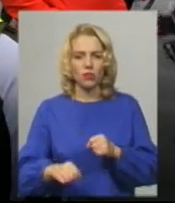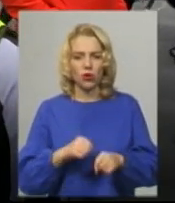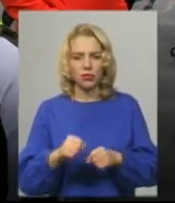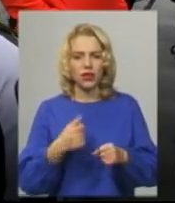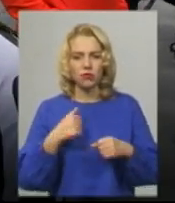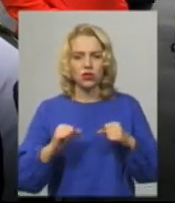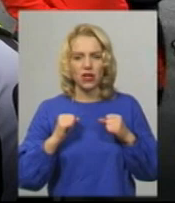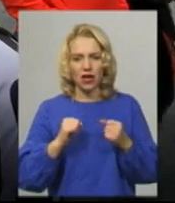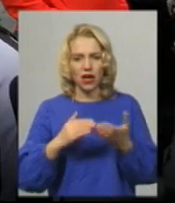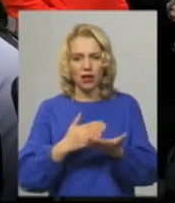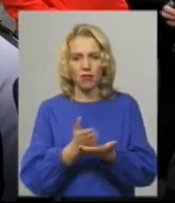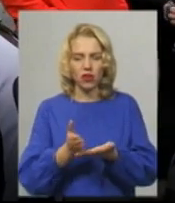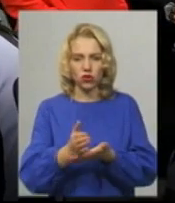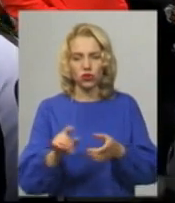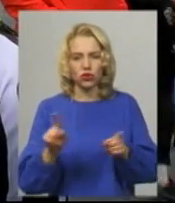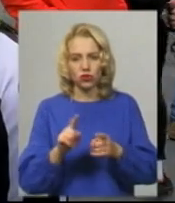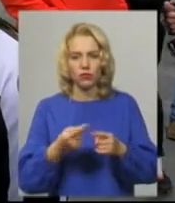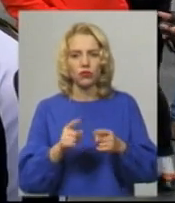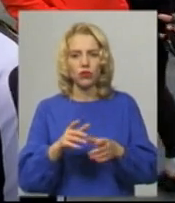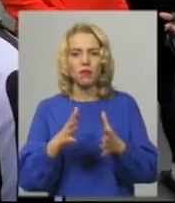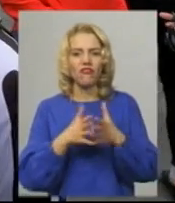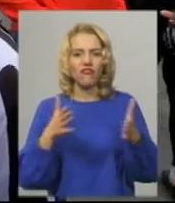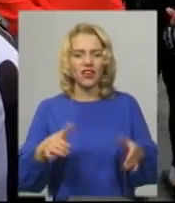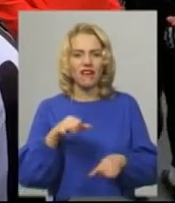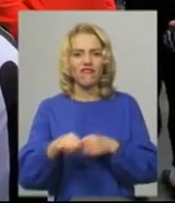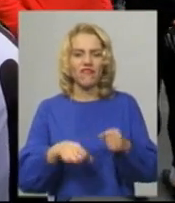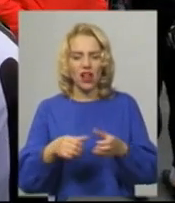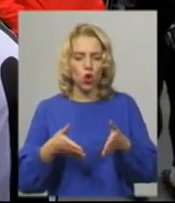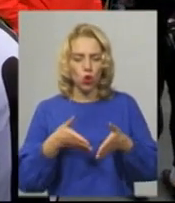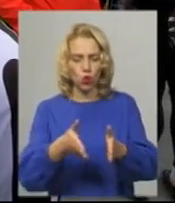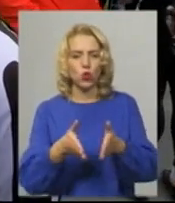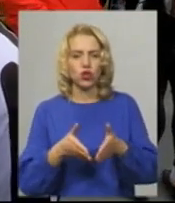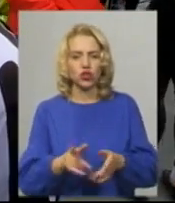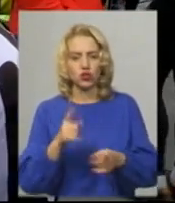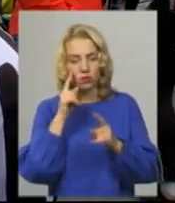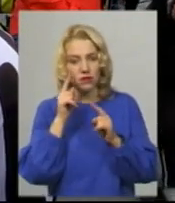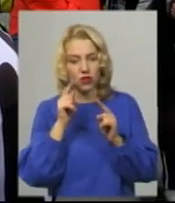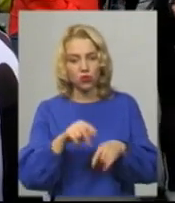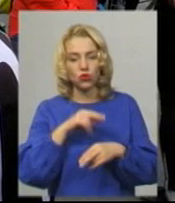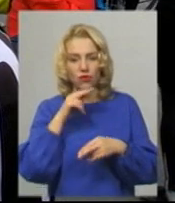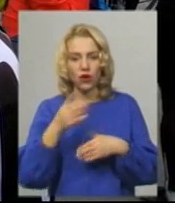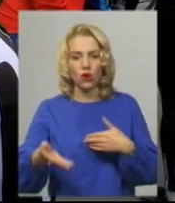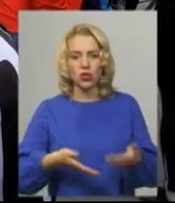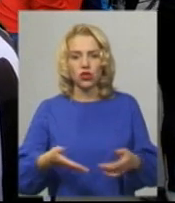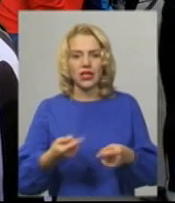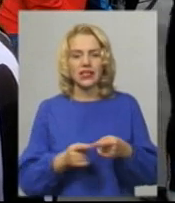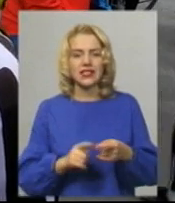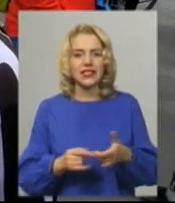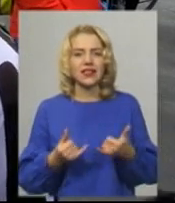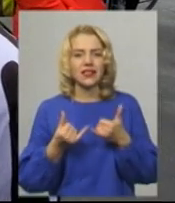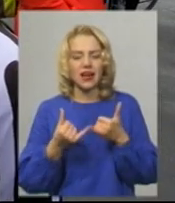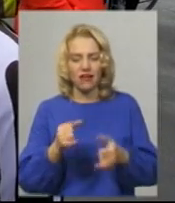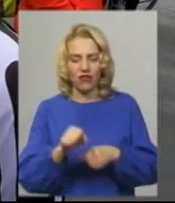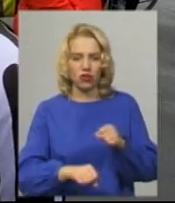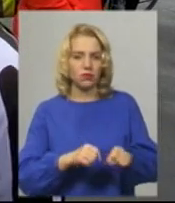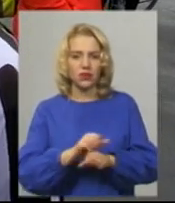прокласти маршрут таким чином, щоб він проходив якнайбільше по велодоріжкам, щоб звернути увагу пішоходів, що велодоріжки для велосипедистів, а